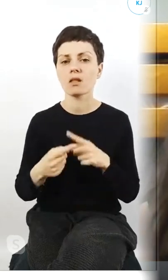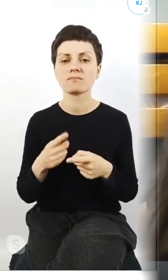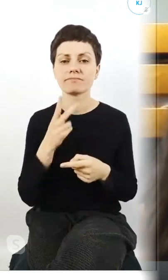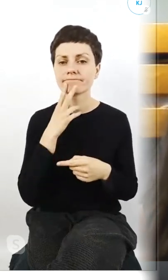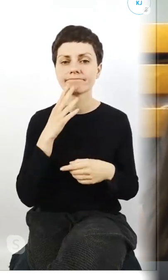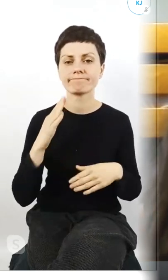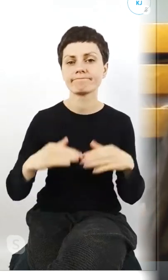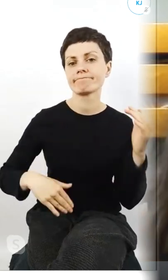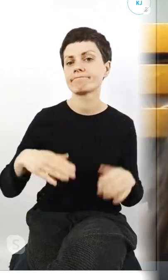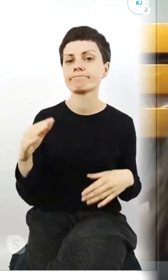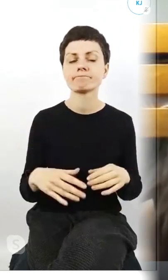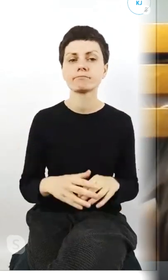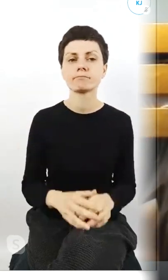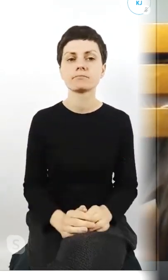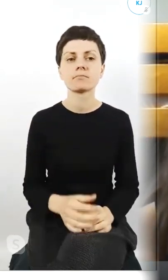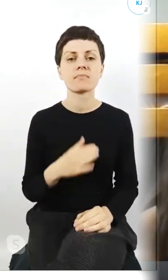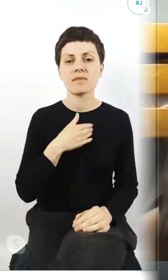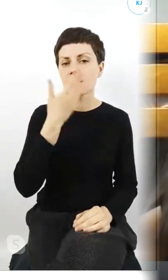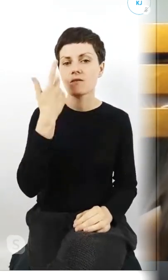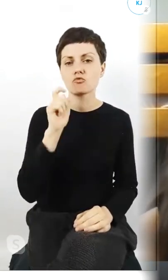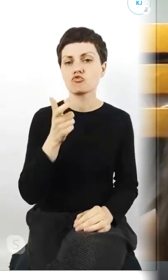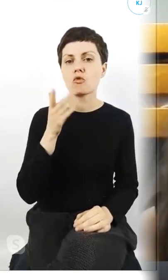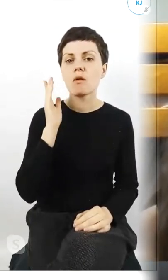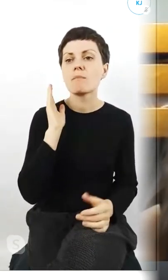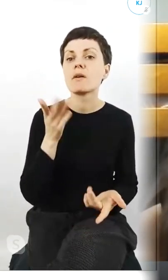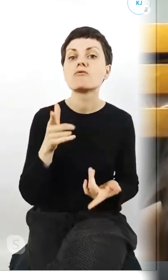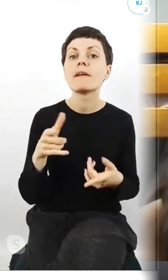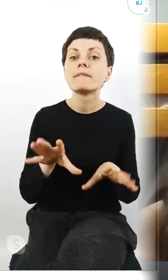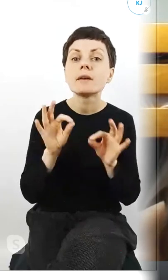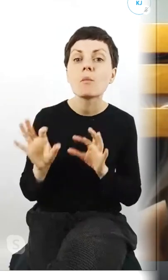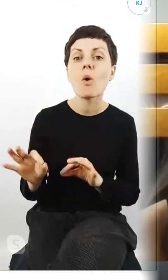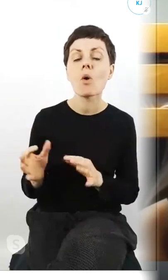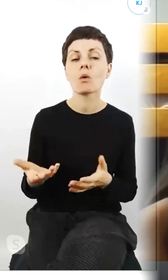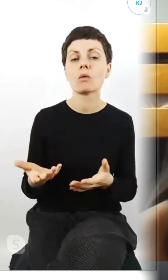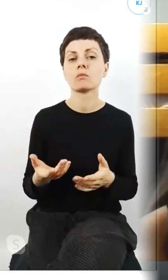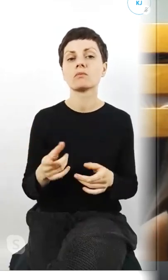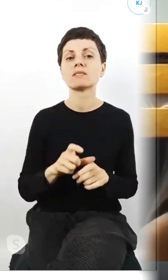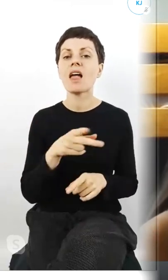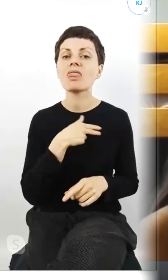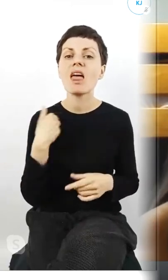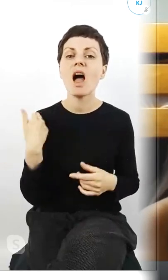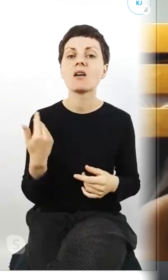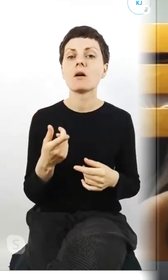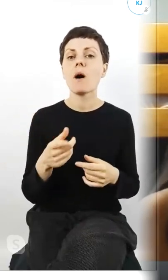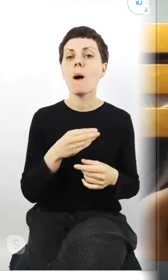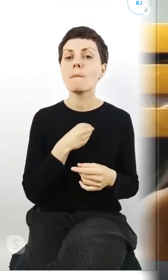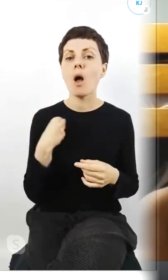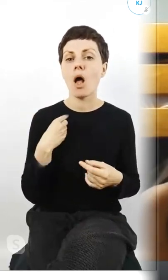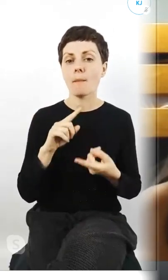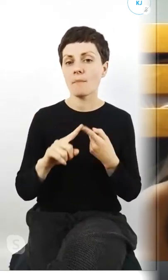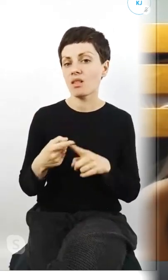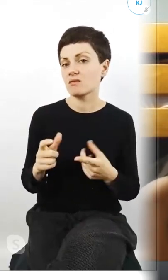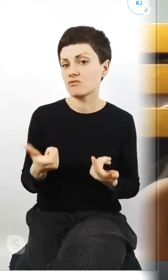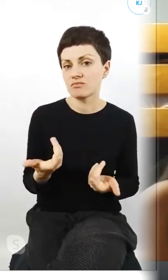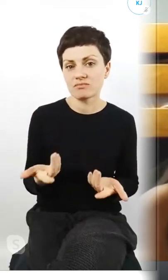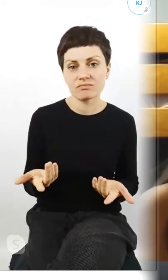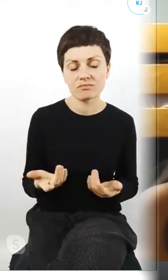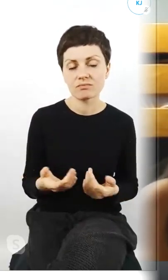politycznej i też nie wiem, co będzie z wyborami i ogólnie z naszą polską polityką chyba